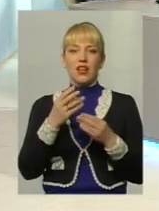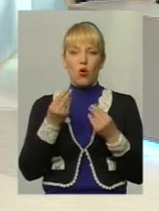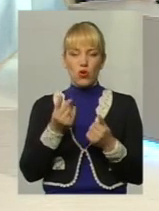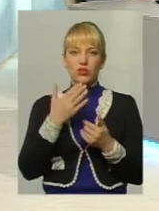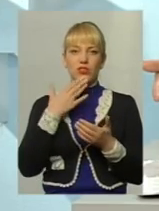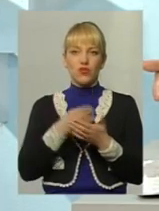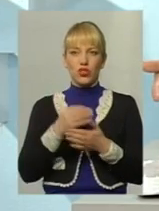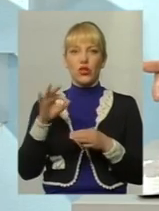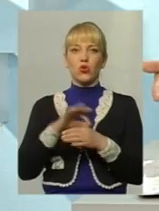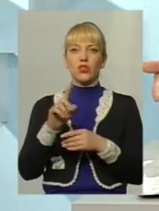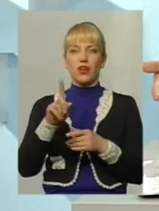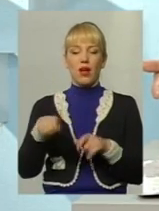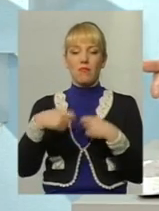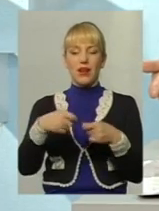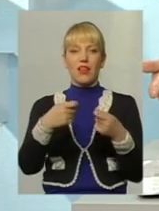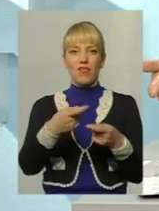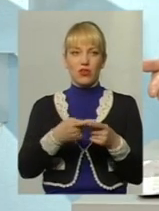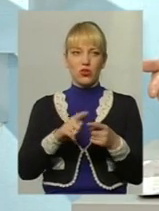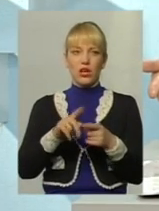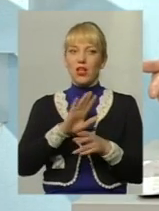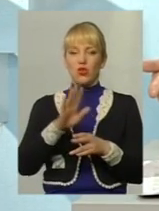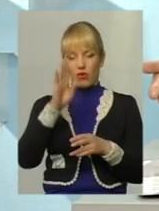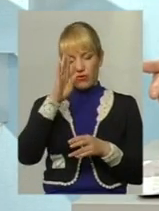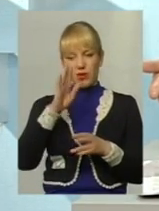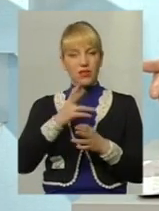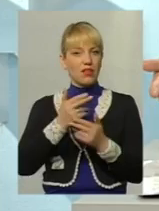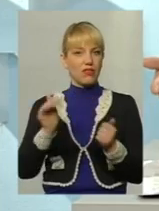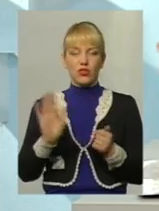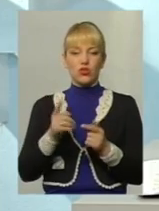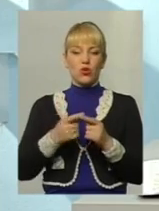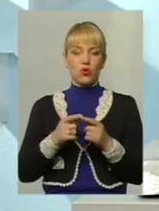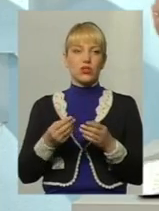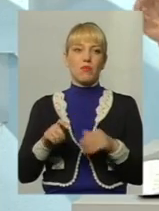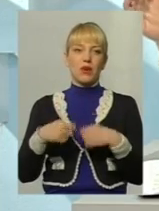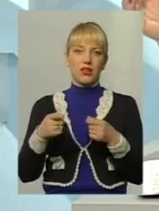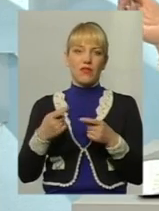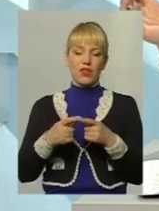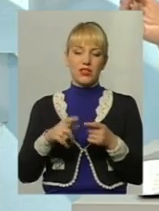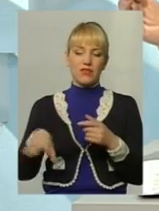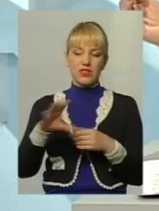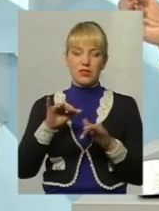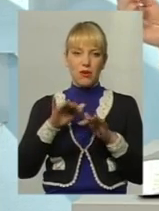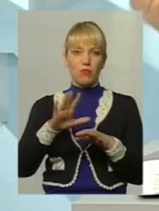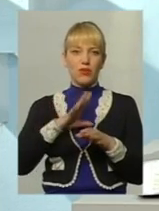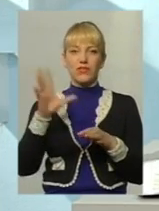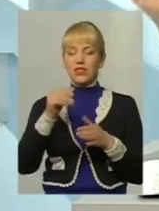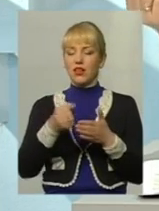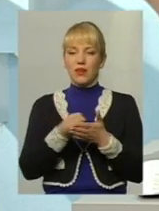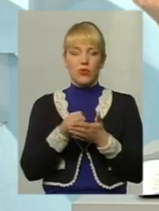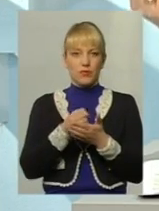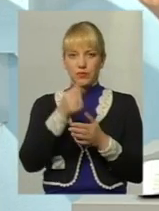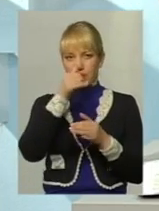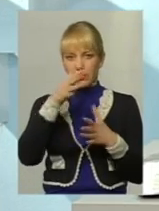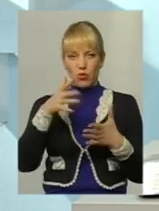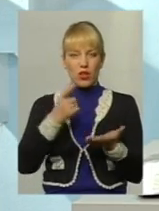дружини, яка передавала їх, але не визнав, що ці кошти передавалися. В результаті справа пройшла всі інстанції, жінка не змогла